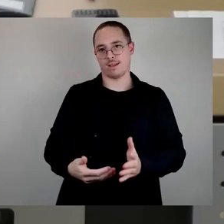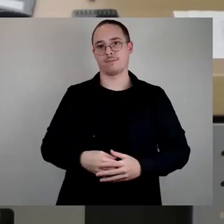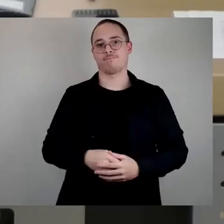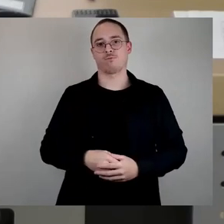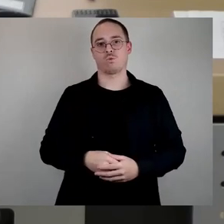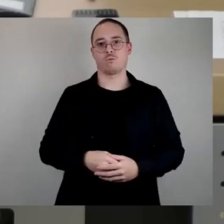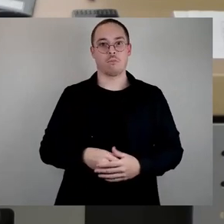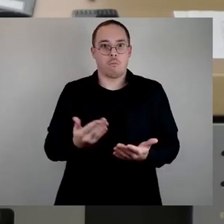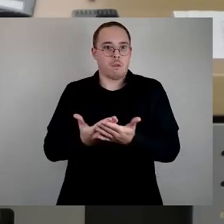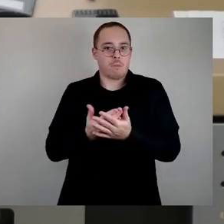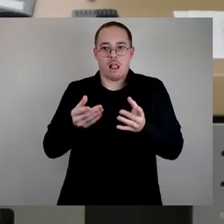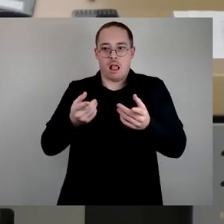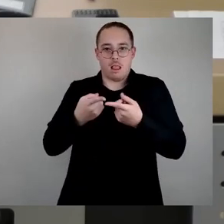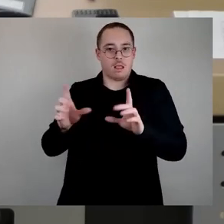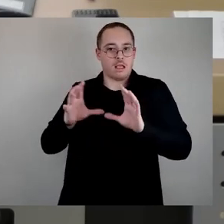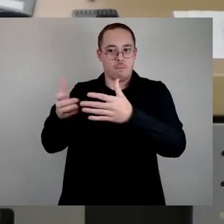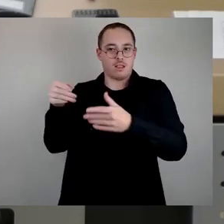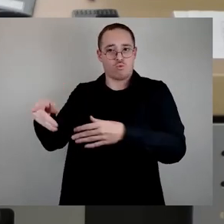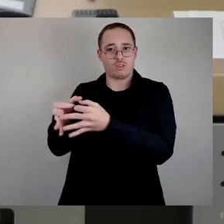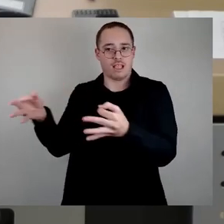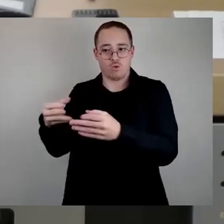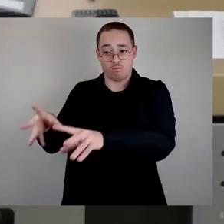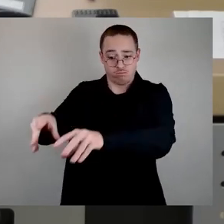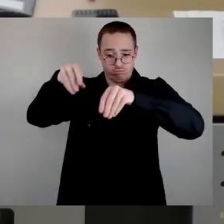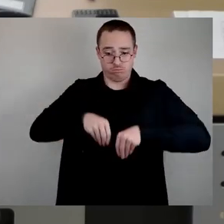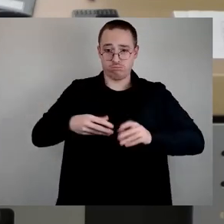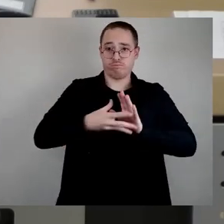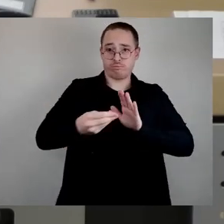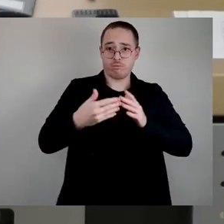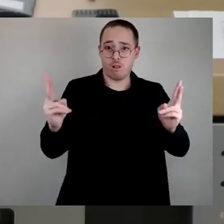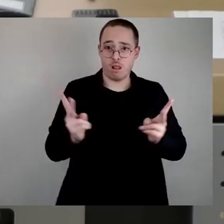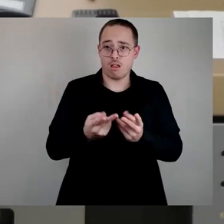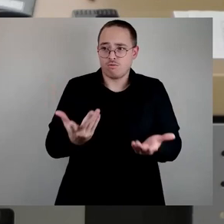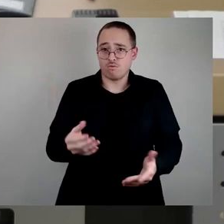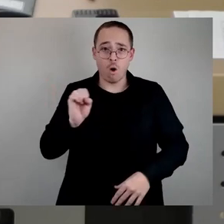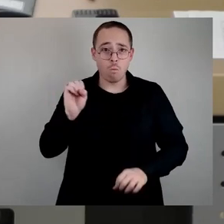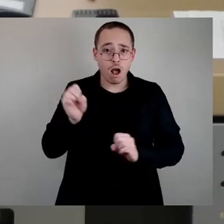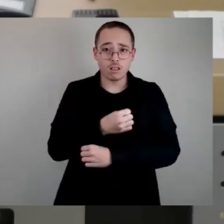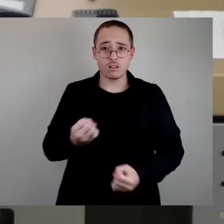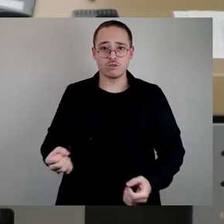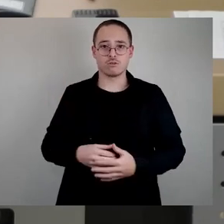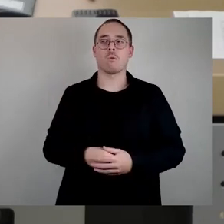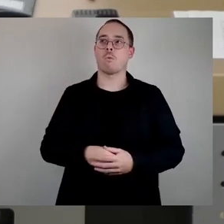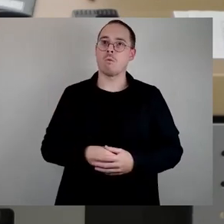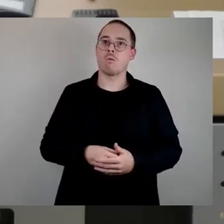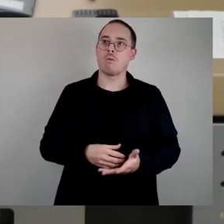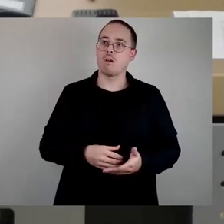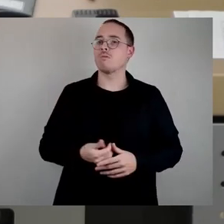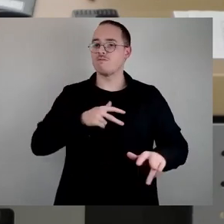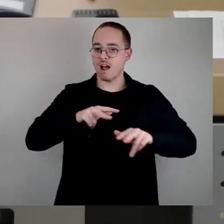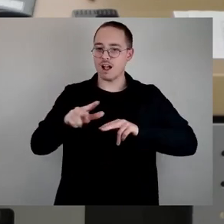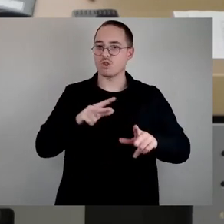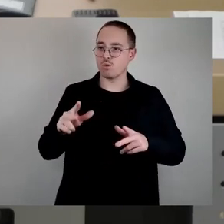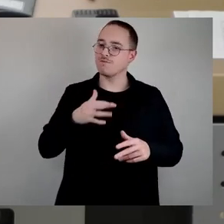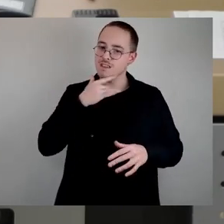übernommen werden? Aufgrund extrem langsamer Arbeit der Verwaltung haben wir uns im Interesse der Bürger entschieden,